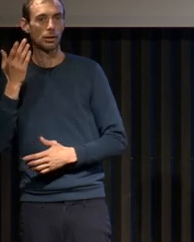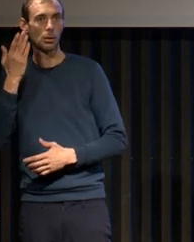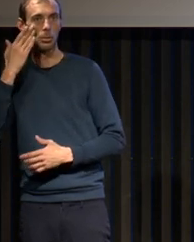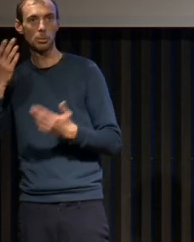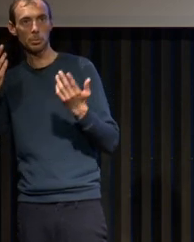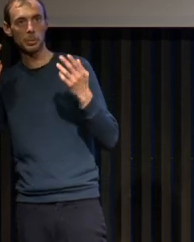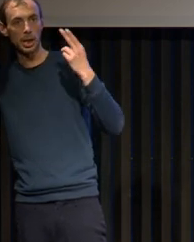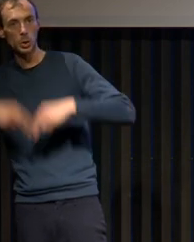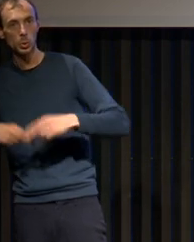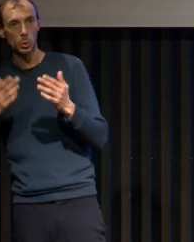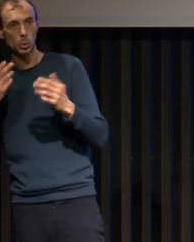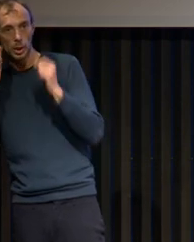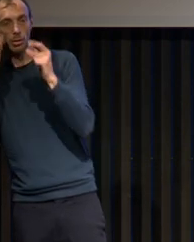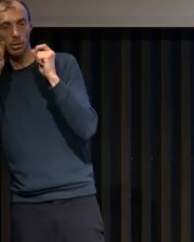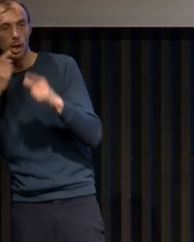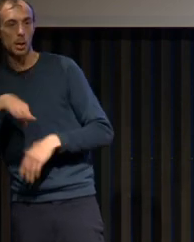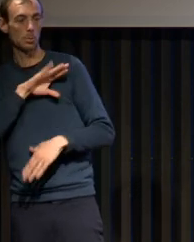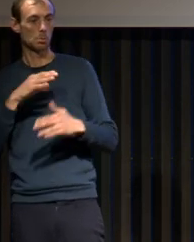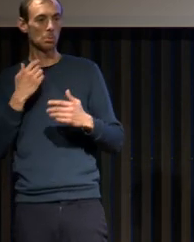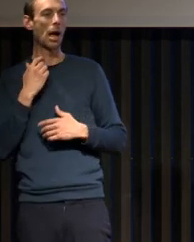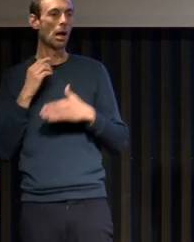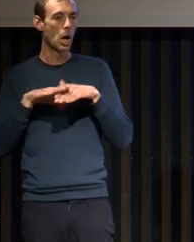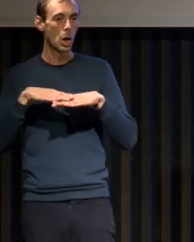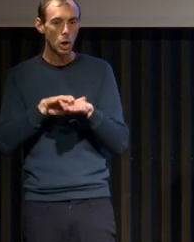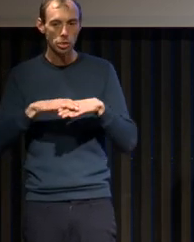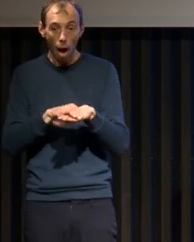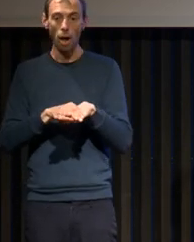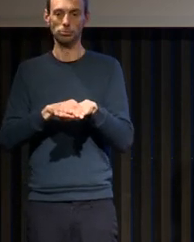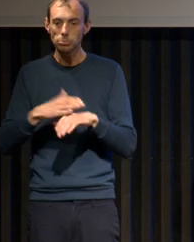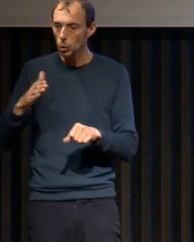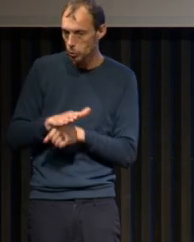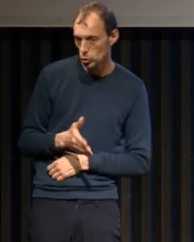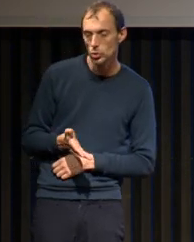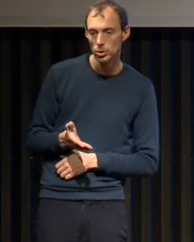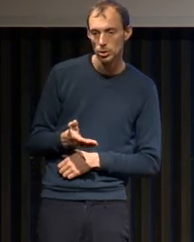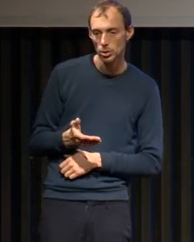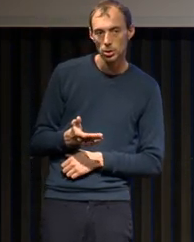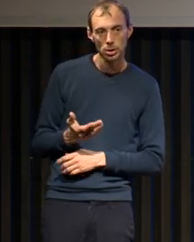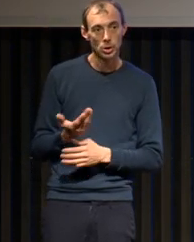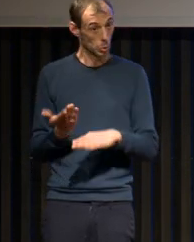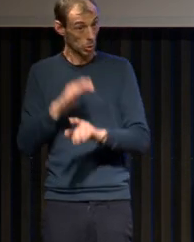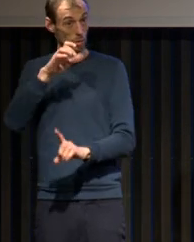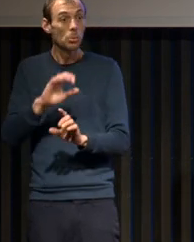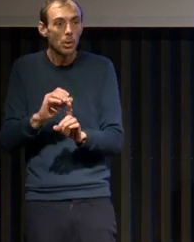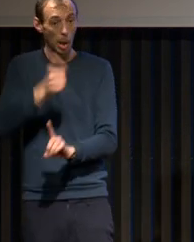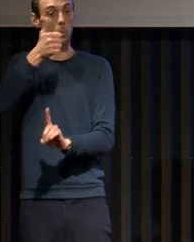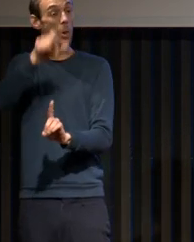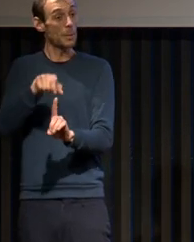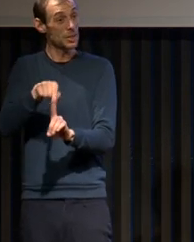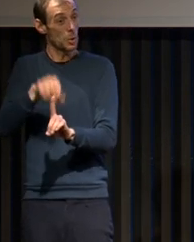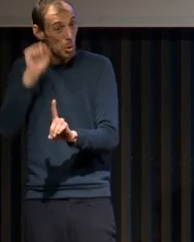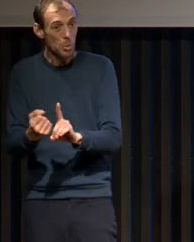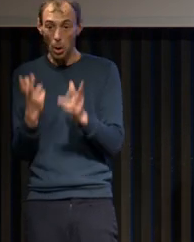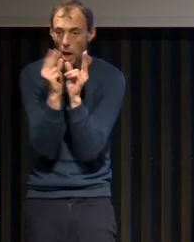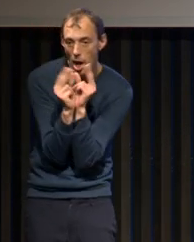Catone l'avait décrit en 1889. Mais là, il va être le premier à le réintégrer et à l'expliquer physiopathologiquement, puisqu'il va dire que, du fait que la langue